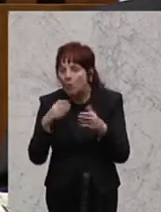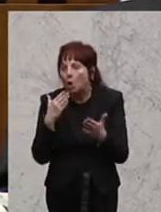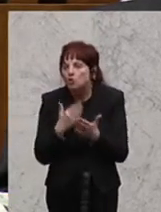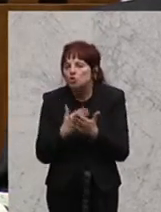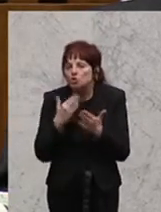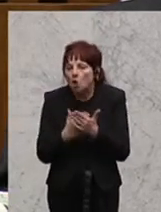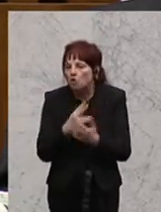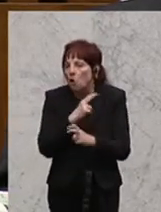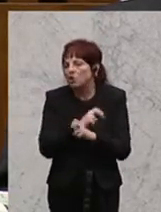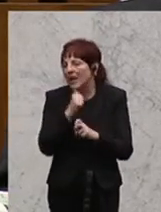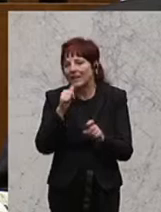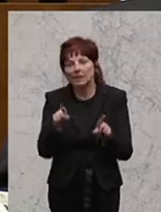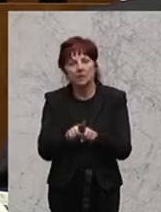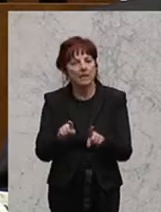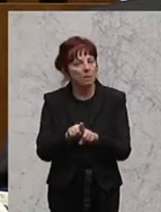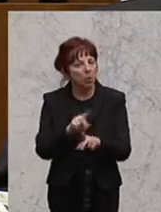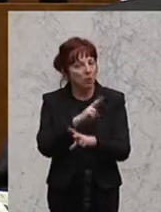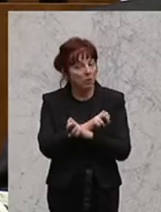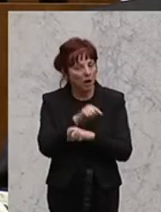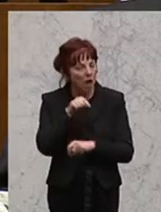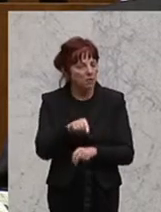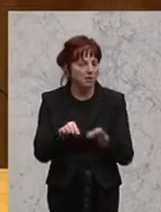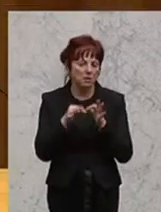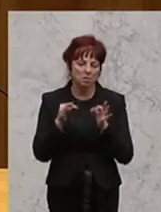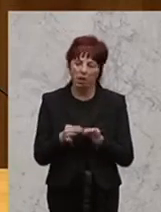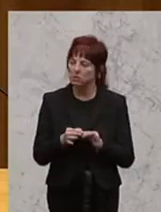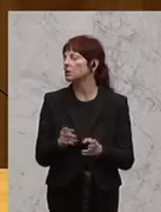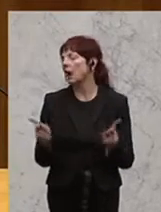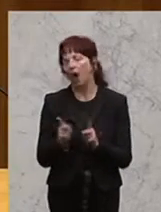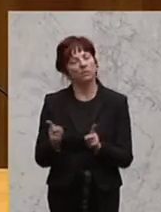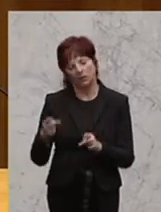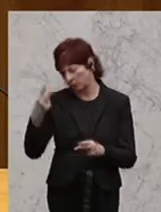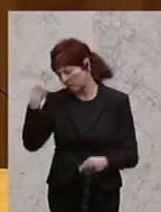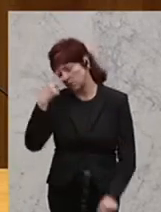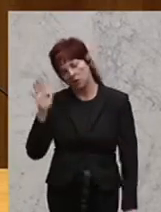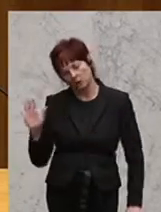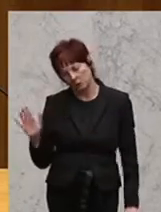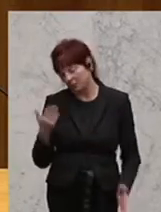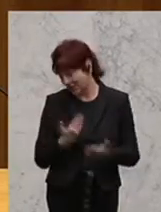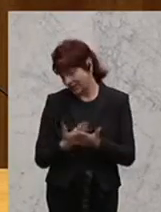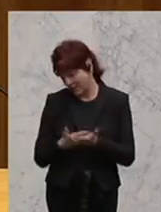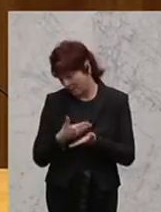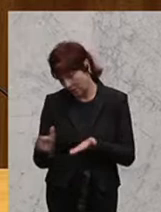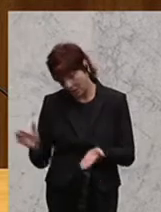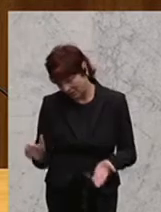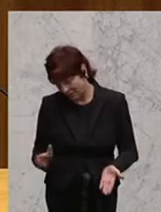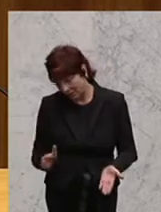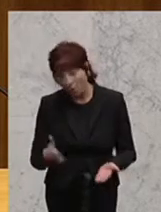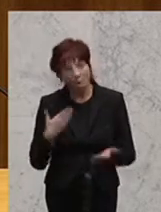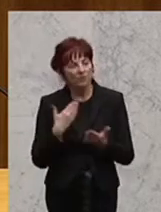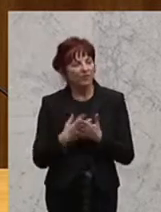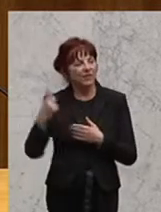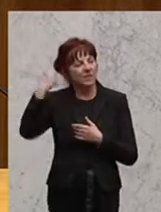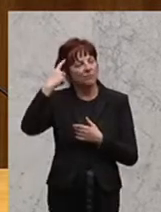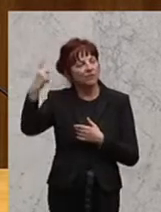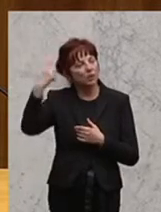deswegen wird er nie und nimmer unsere Zustimmung finden. Und deshalb kann ich auch dem Philosophen